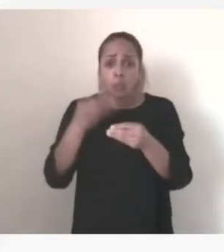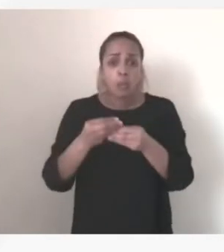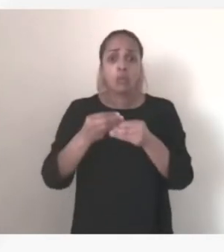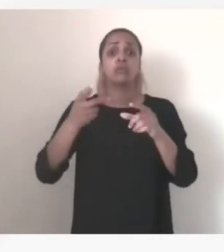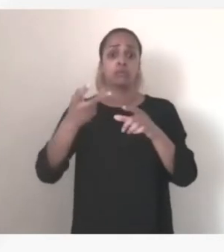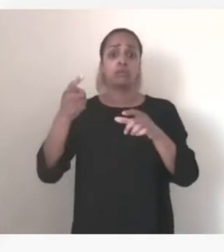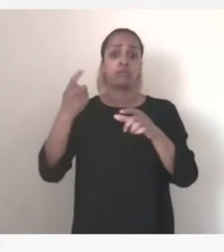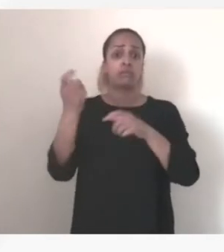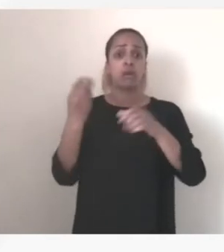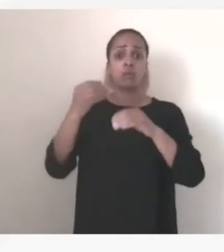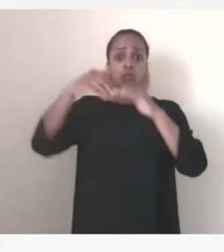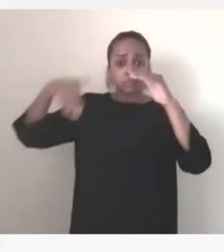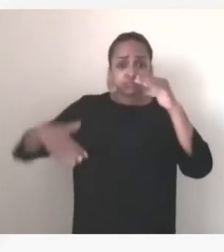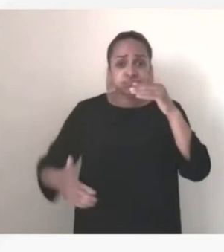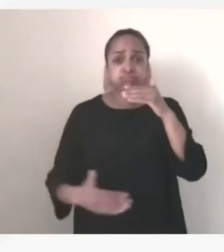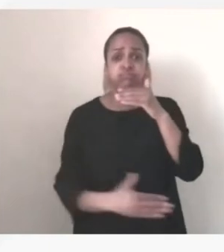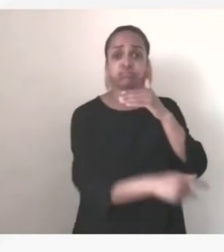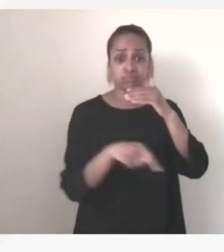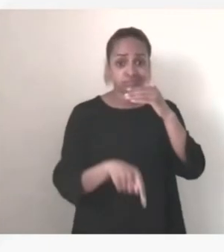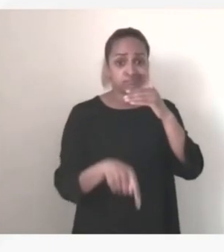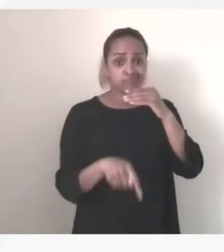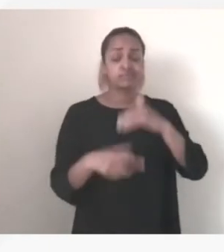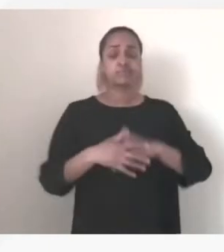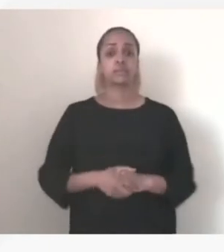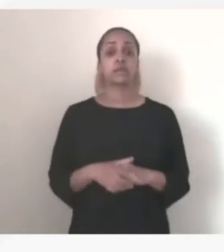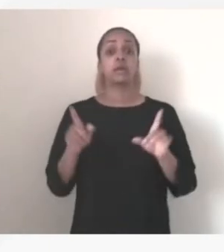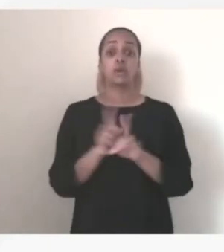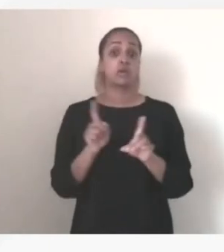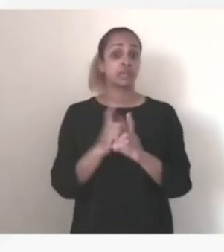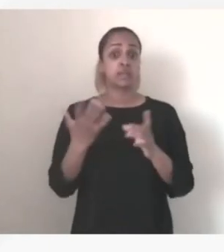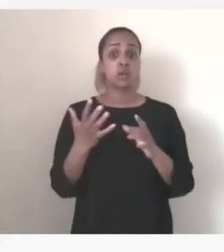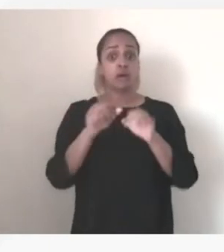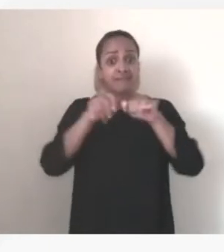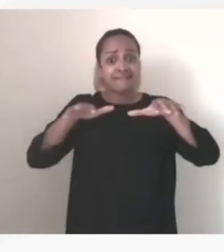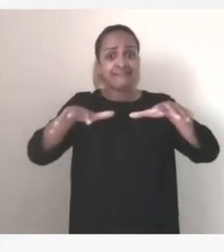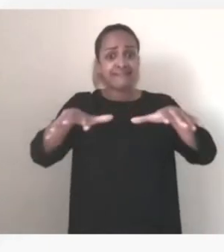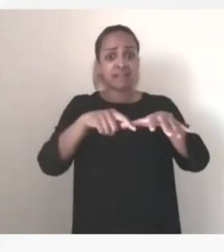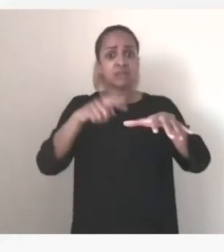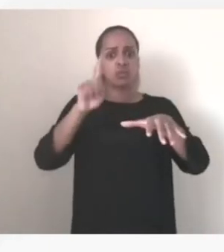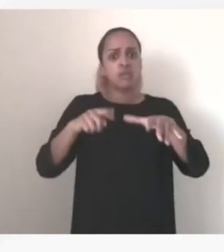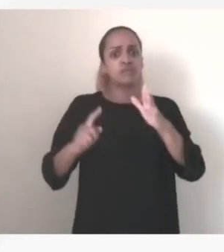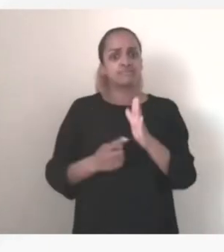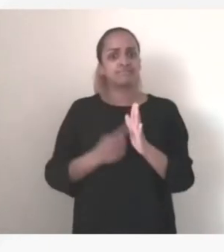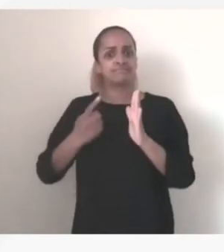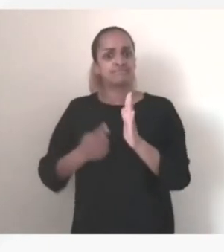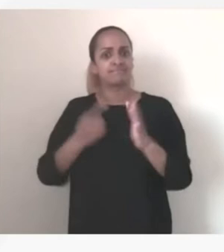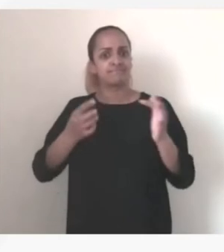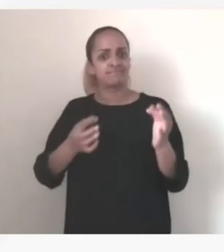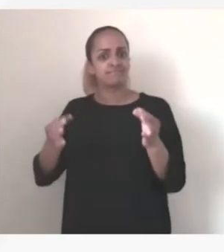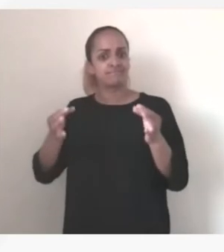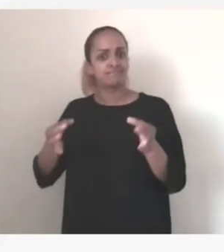Et puis c'est aussi évidemment la nécessité d'avoir de la redondance sur ces réseaux, notamment on a beaucoup parlé de la